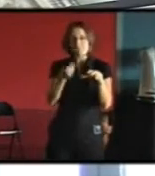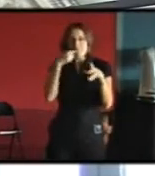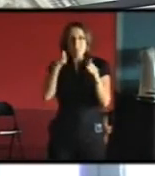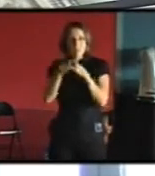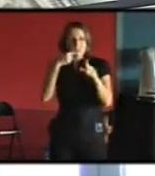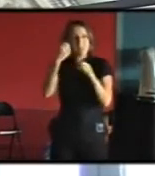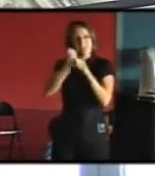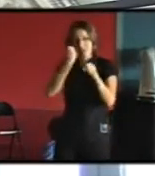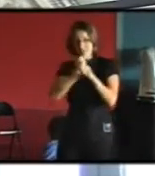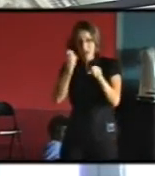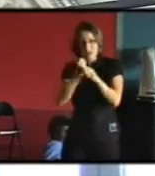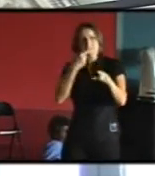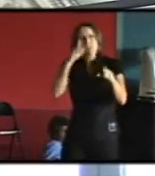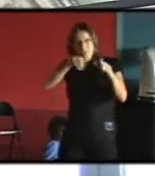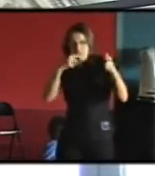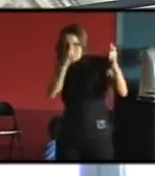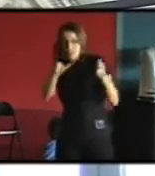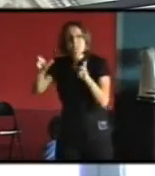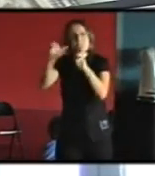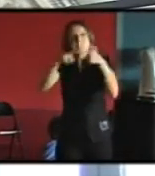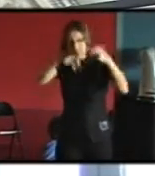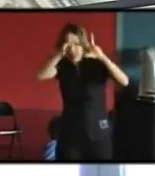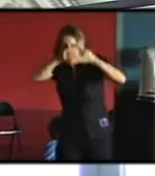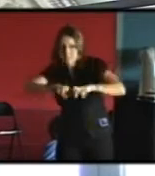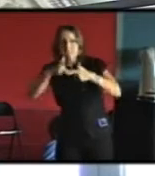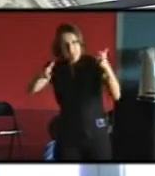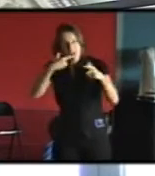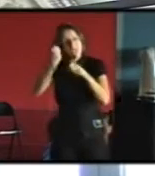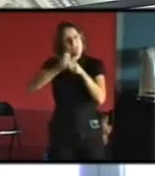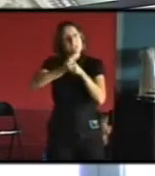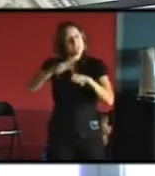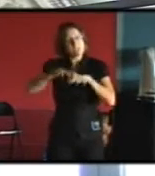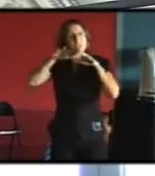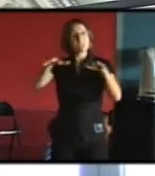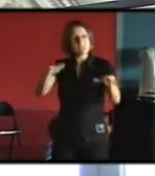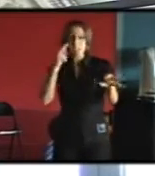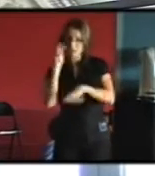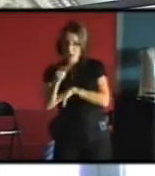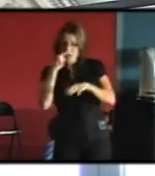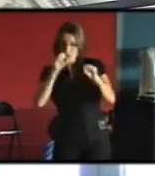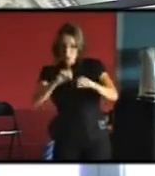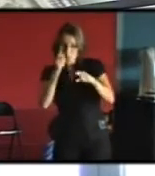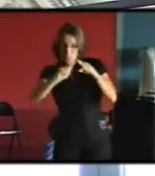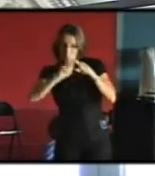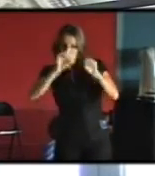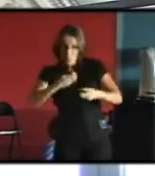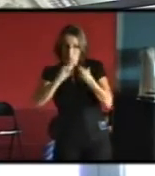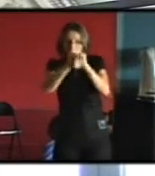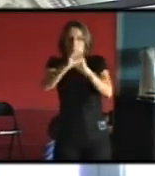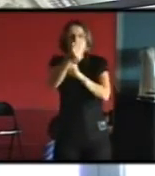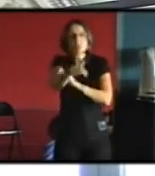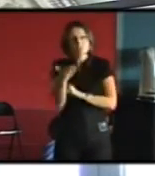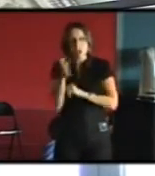'un énorme travail de recensement et qui nous a permis de voir jusqu'où on pouvait faire évoluer encore une fois